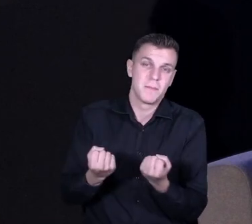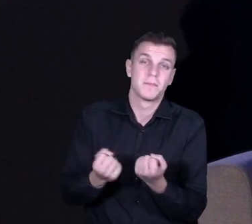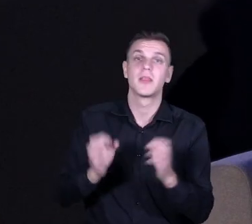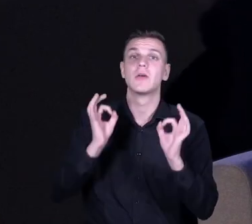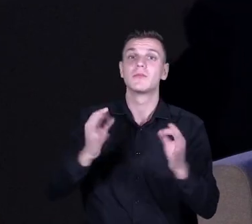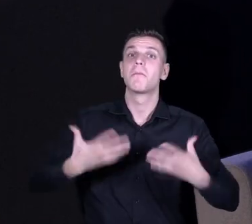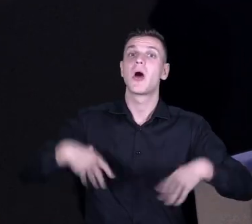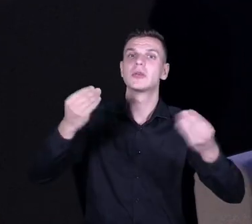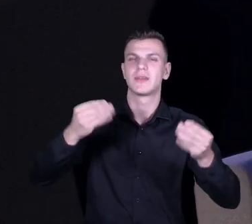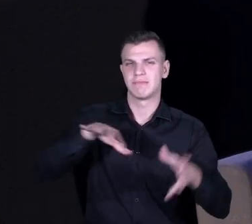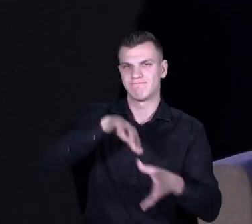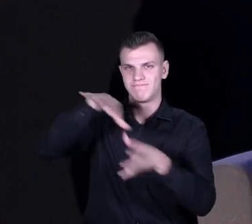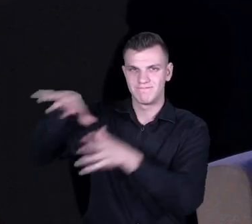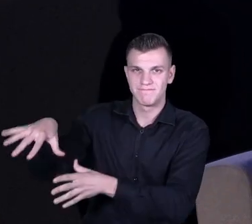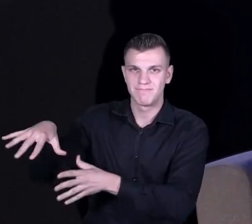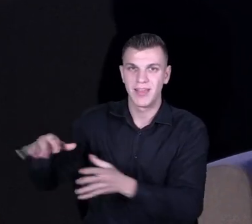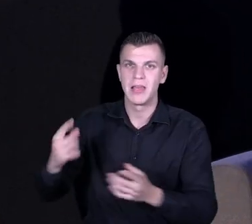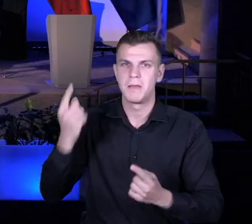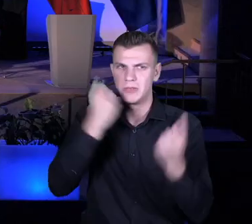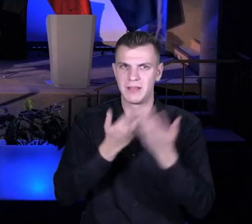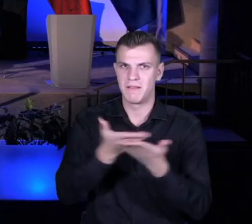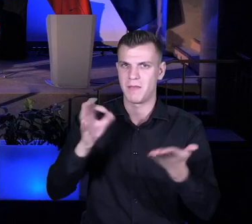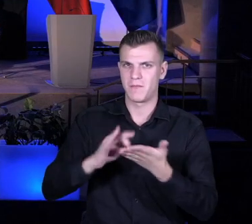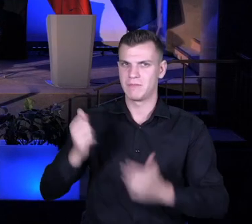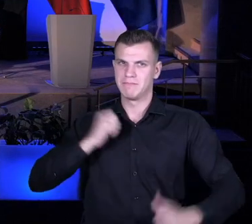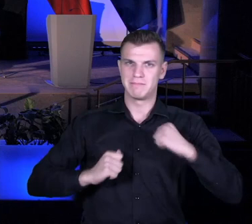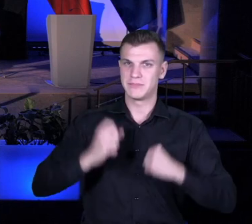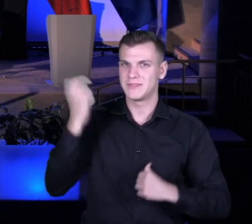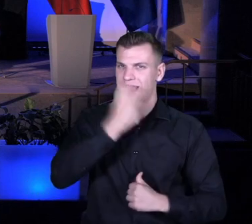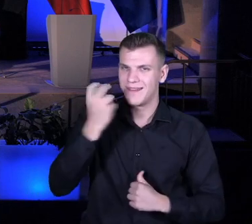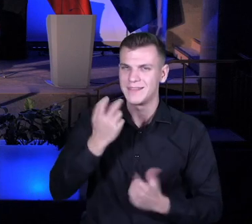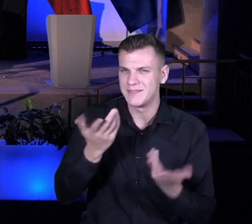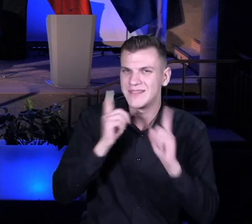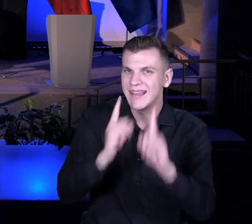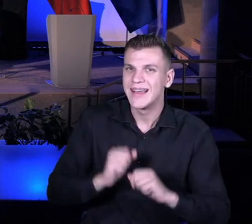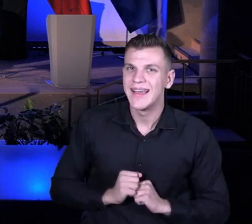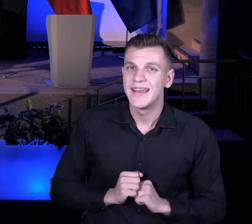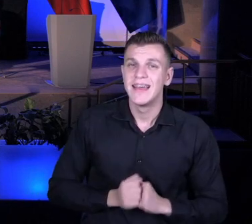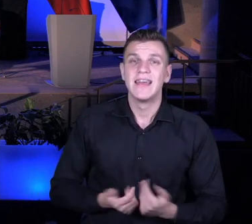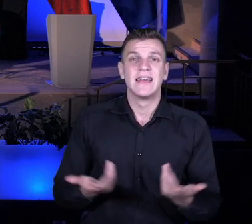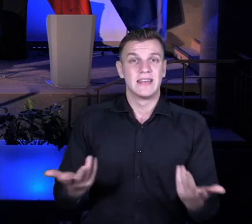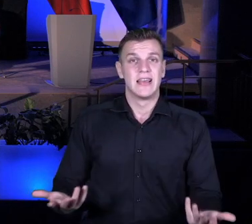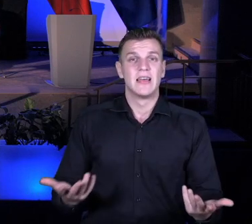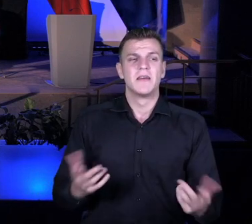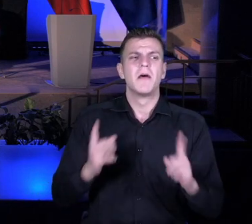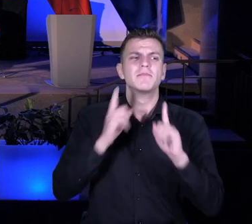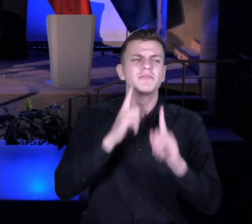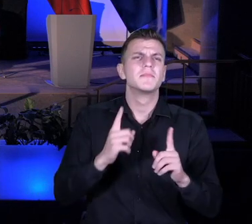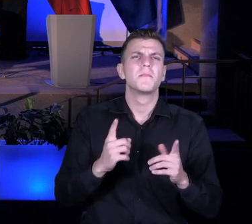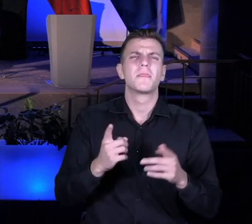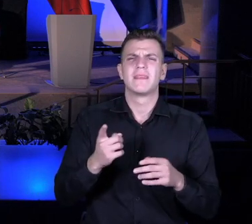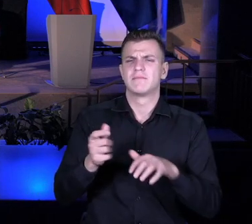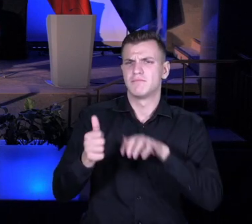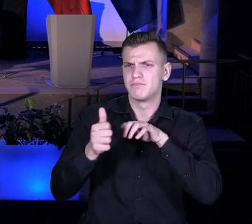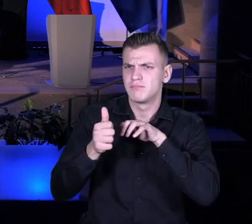przedstawienia, więc myślę, że zapowiada się to ciekawie. Ja może tylko powiem, dlaczego w ogóle będziemy rozmawiać o tym przywództwie